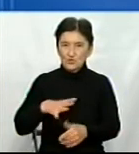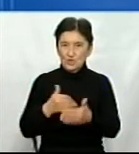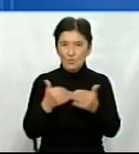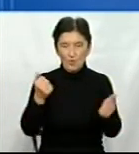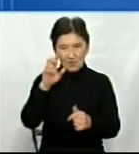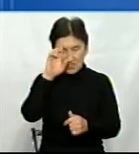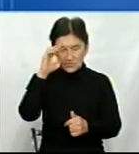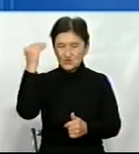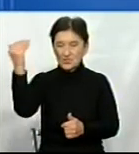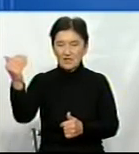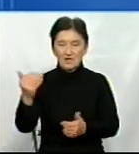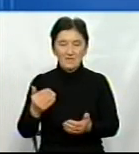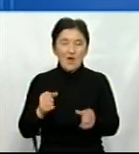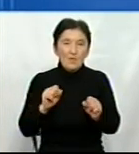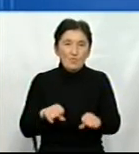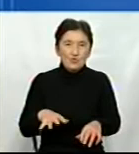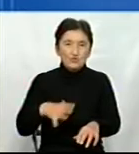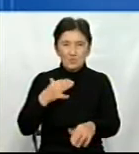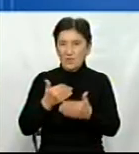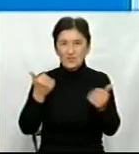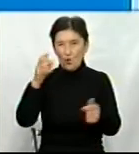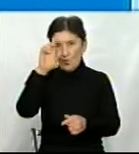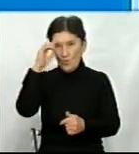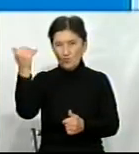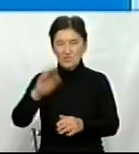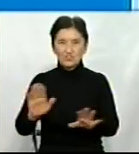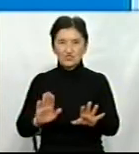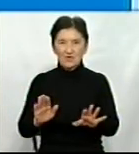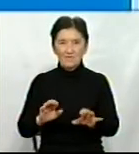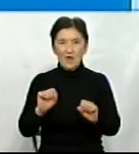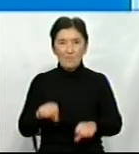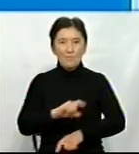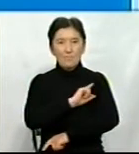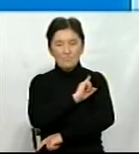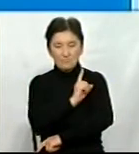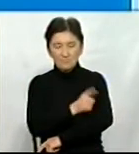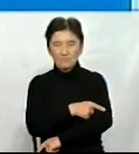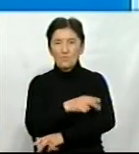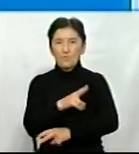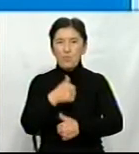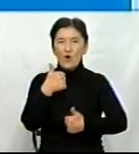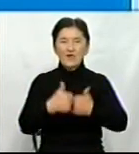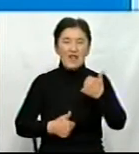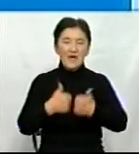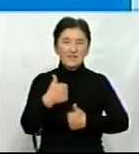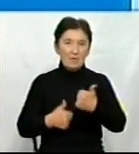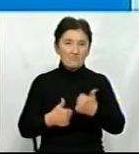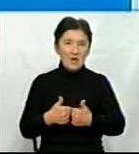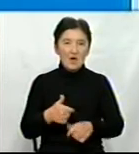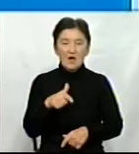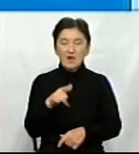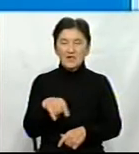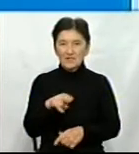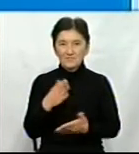можливо це навіть не від держави, ми б хотіли більше можливостей по грантам, наприклад. Тому що вони є